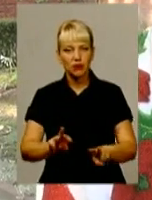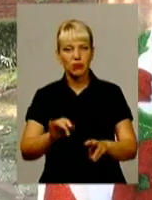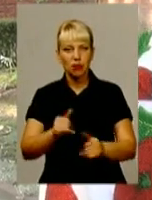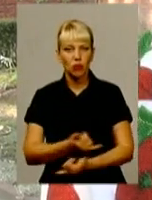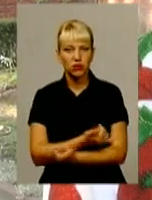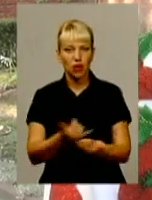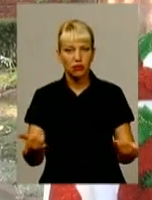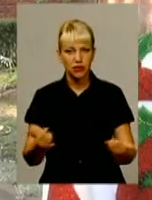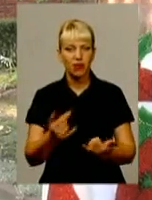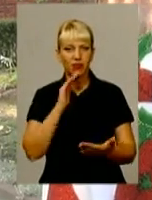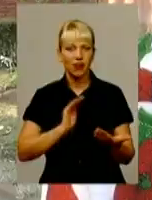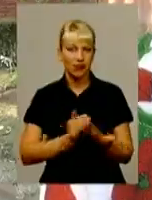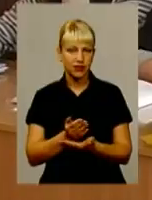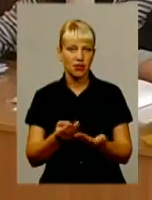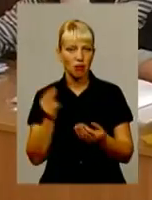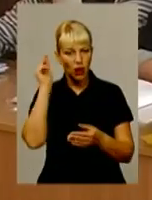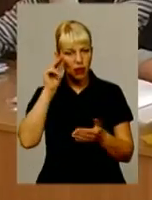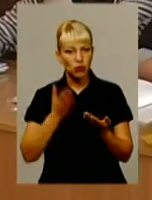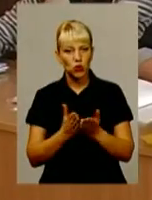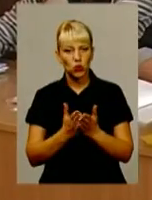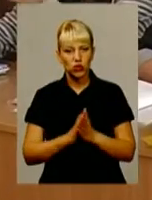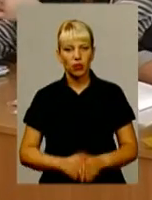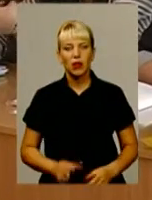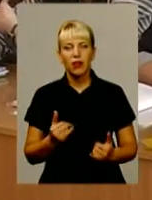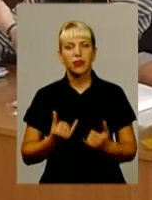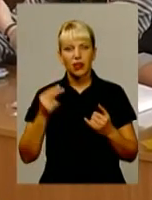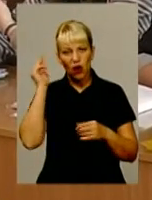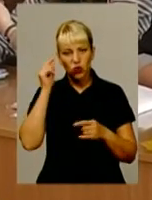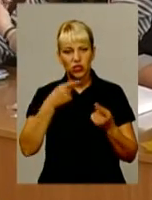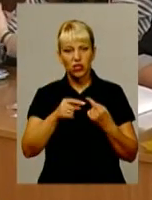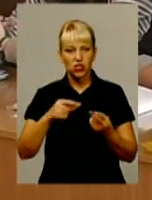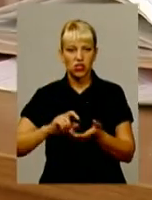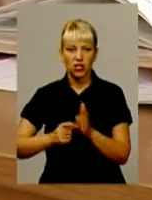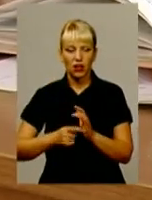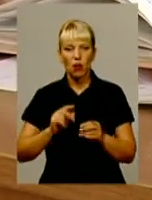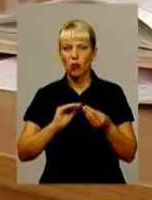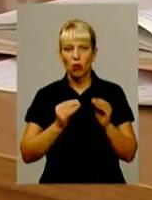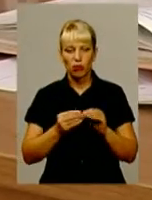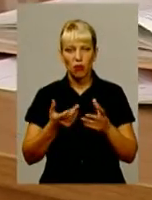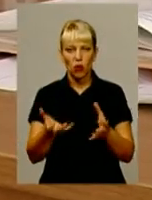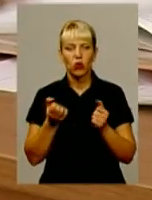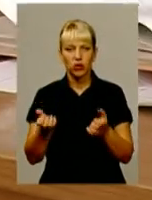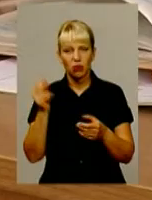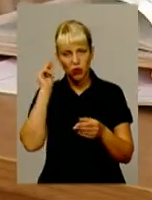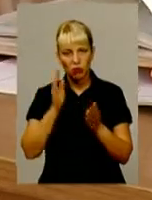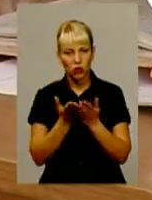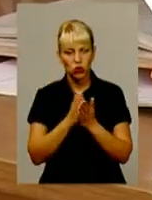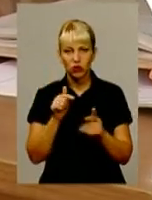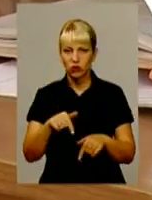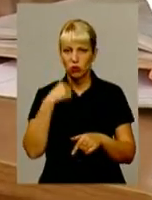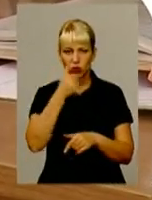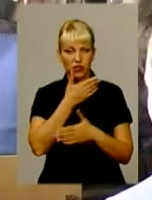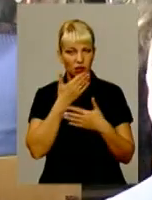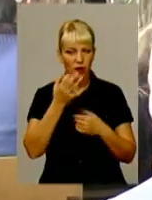забезпечення якісними підручниками. Для учнів інших класів проблеми з отриманням підручників цьогоріч немає, переконують освітяни. А ще